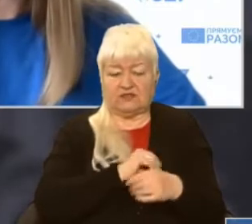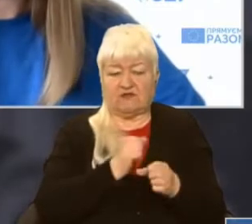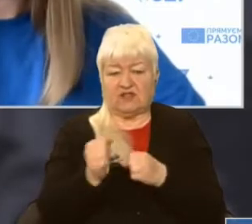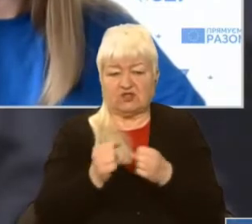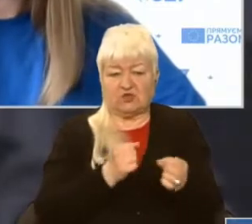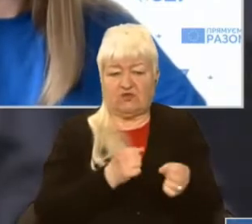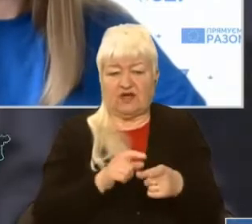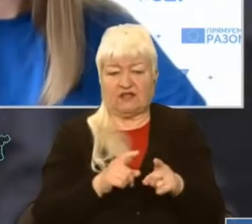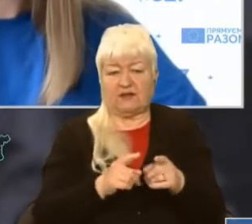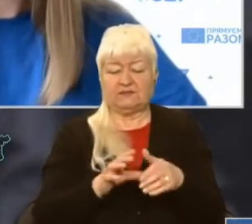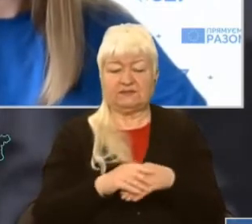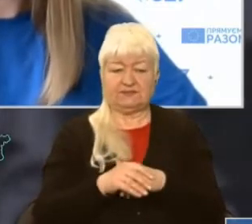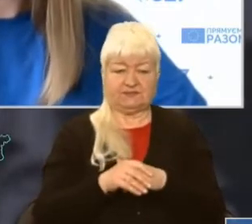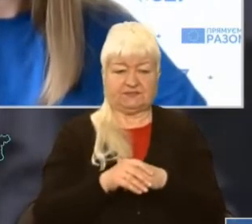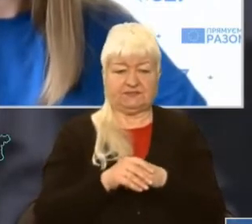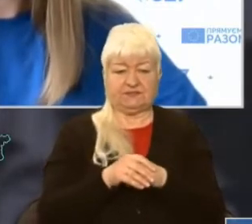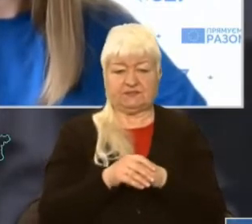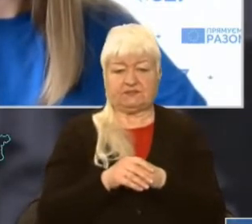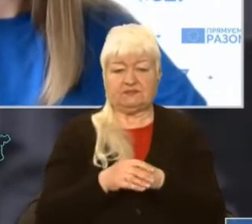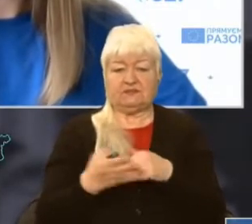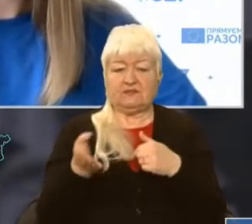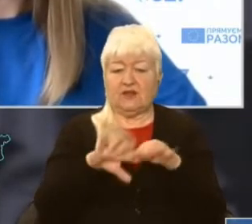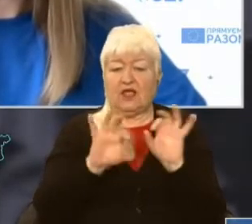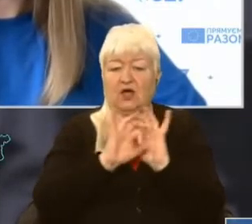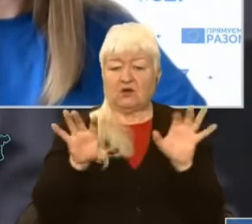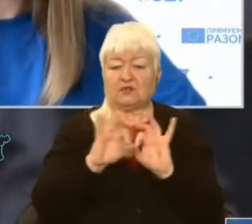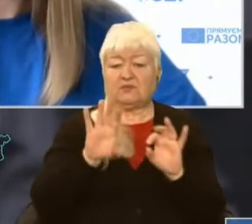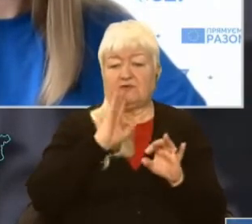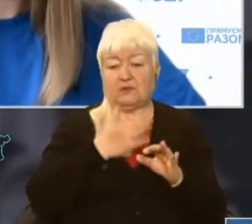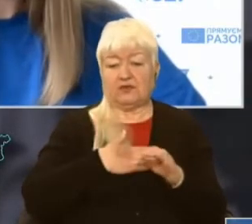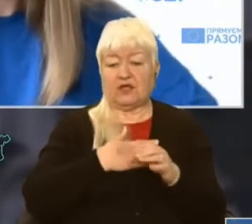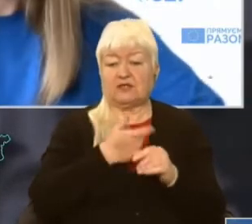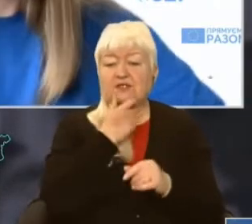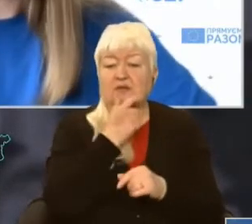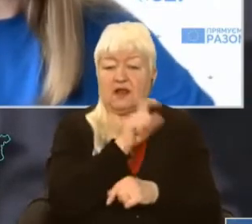що існує така небезпека? Давайте розповімо нашим глядачам і слухачам.